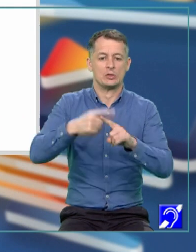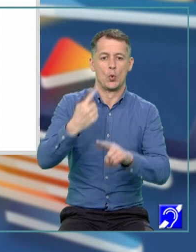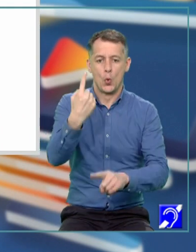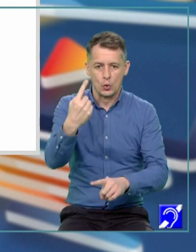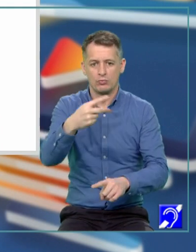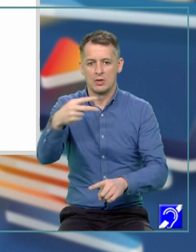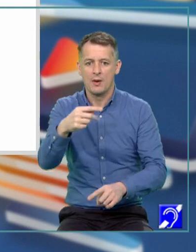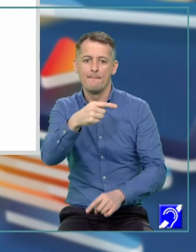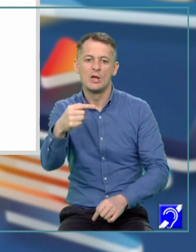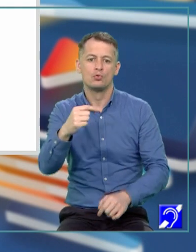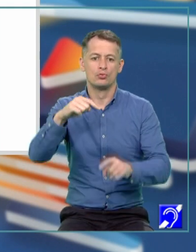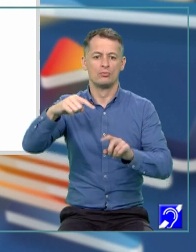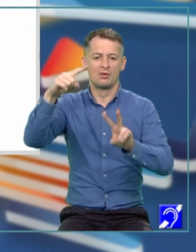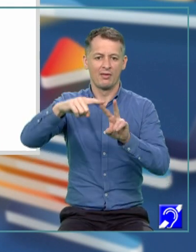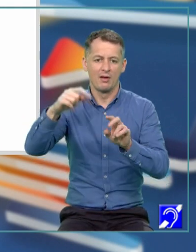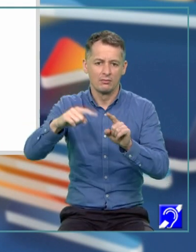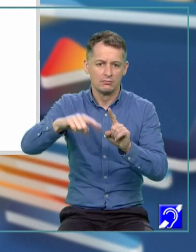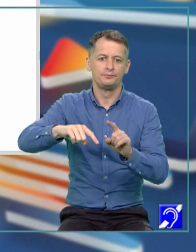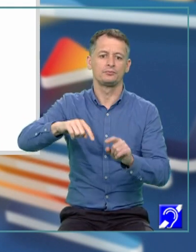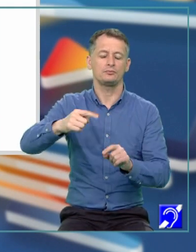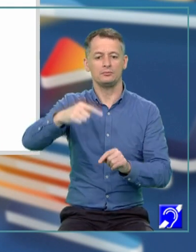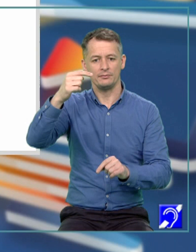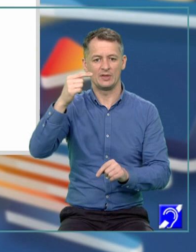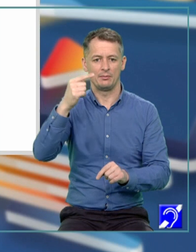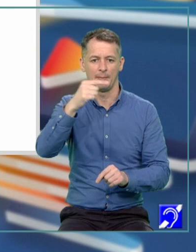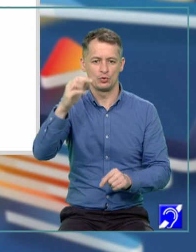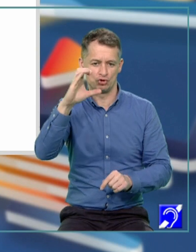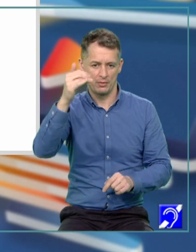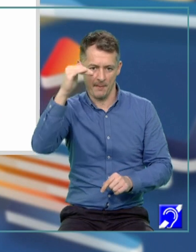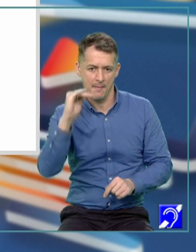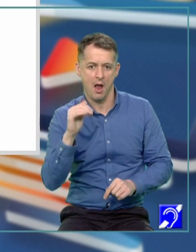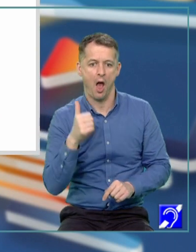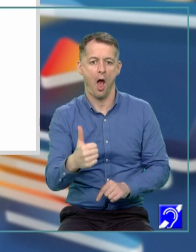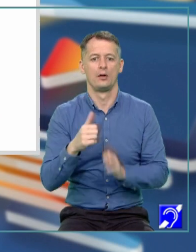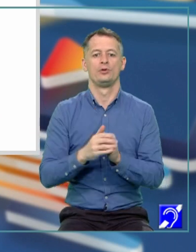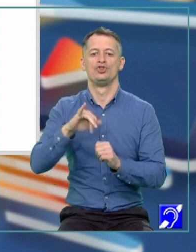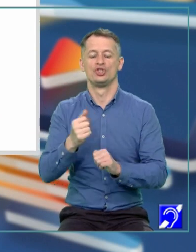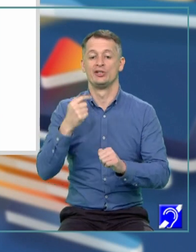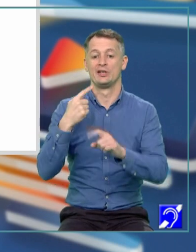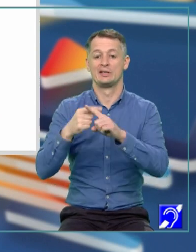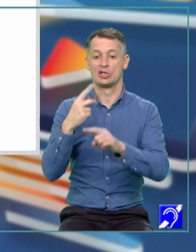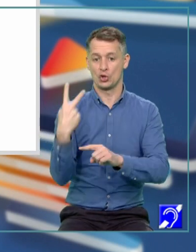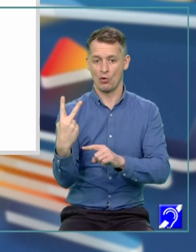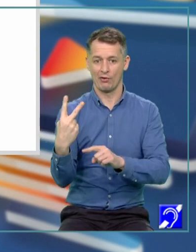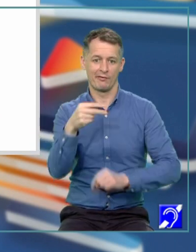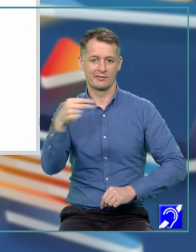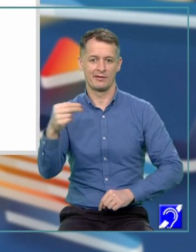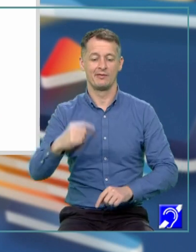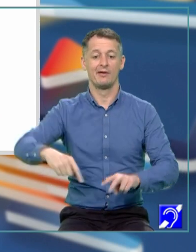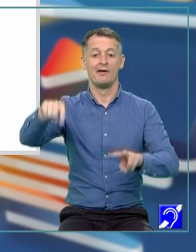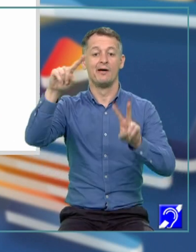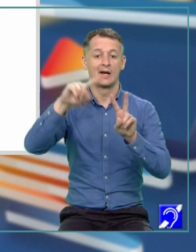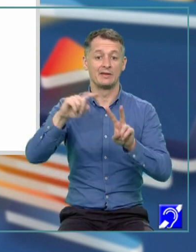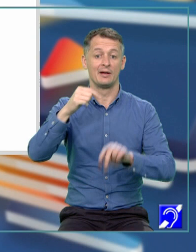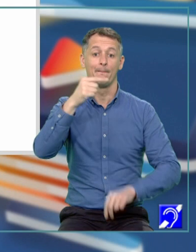minus radical din minus C pe A. Și X2 este egal cu radical din